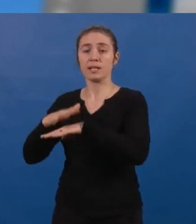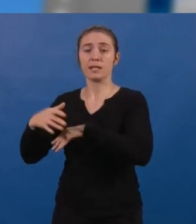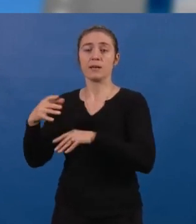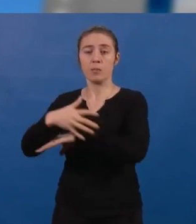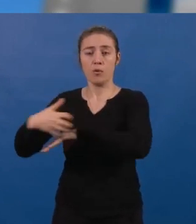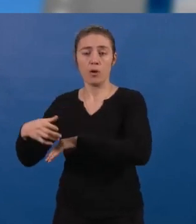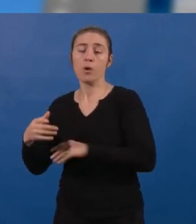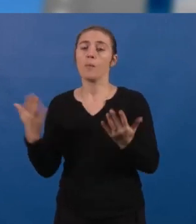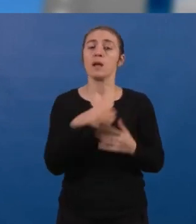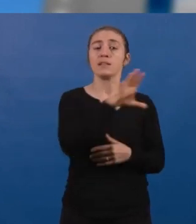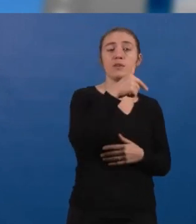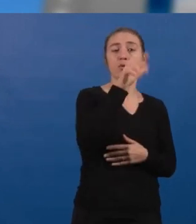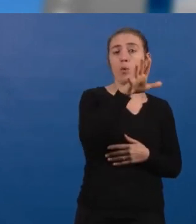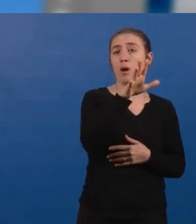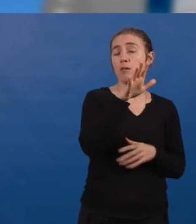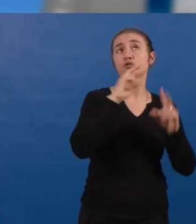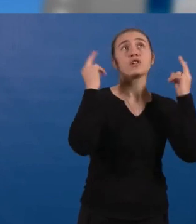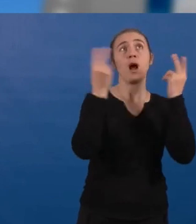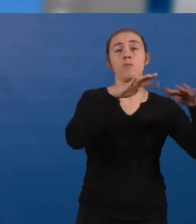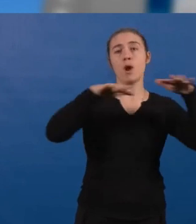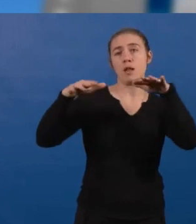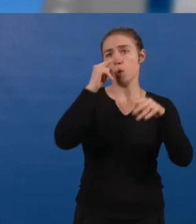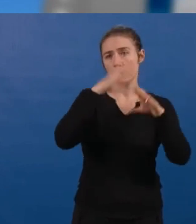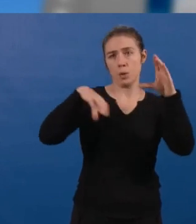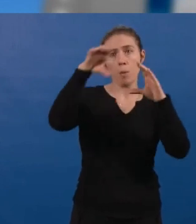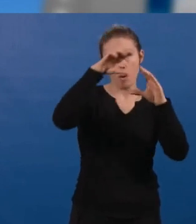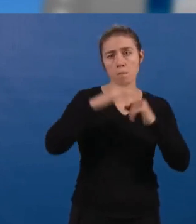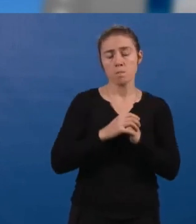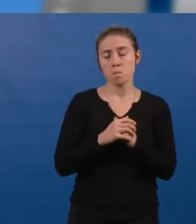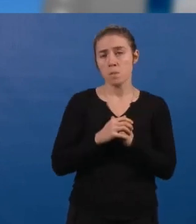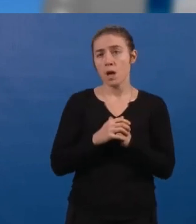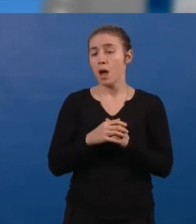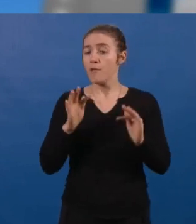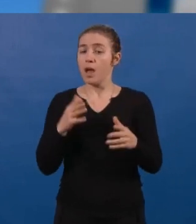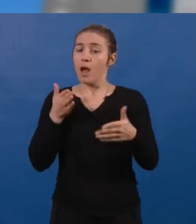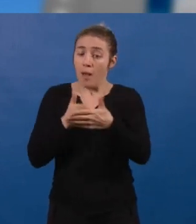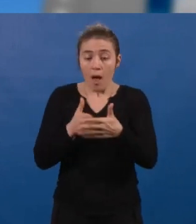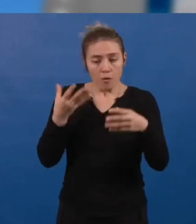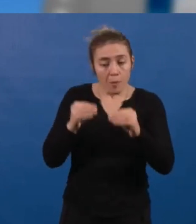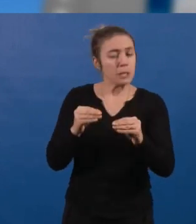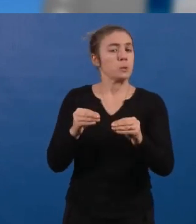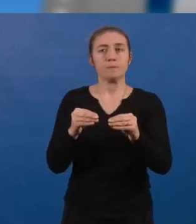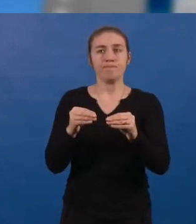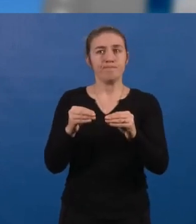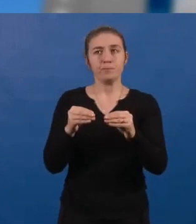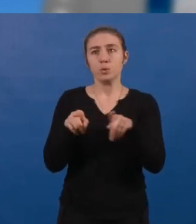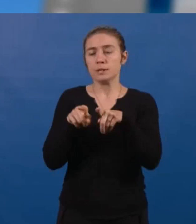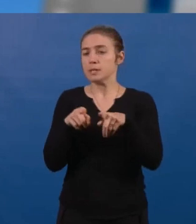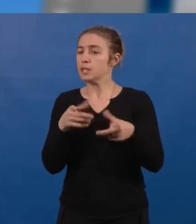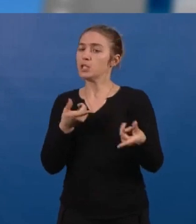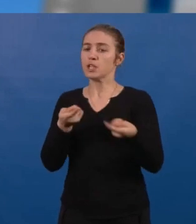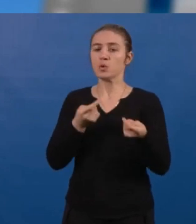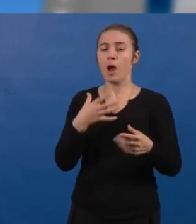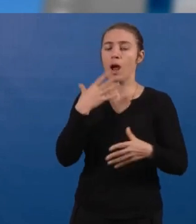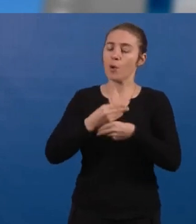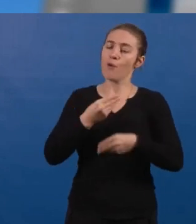la ville, contre 5-3 en moyenne sur notre métropole. La barrière de la formation ainsi que celle de la maîtrise du